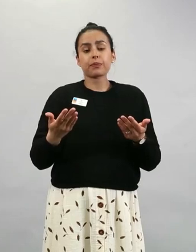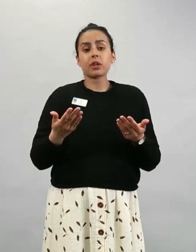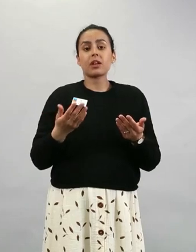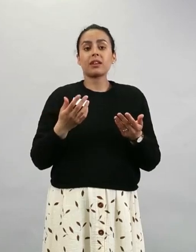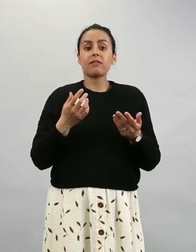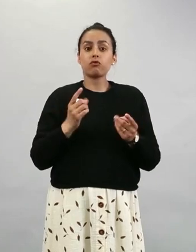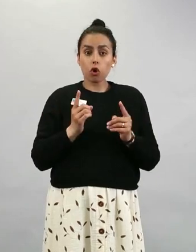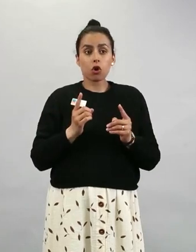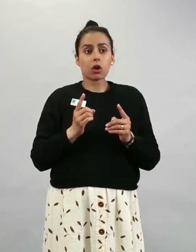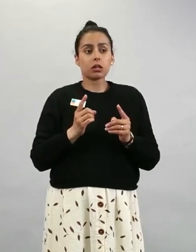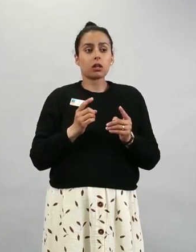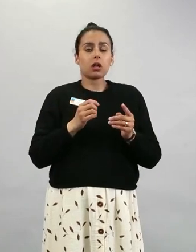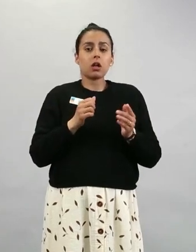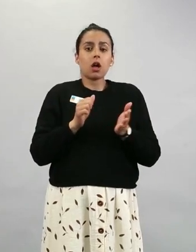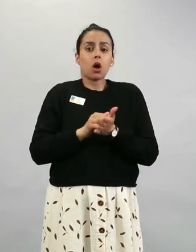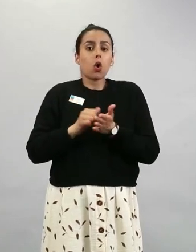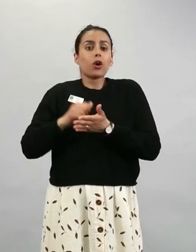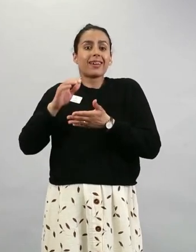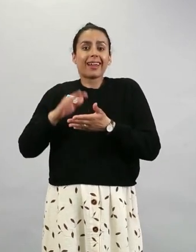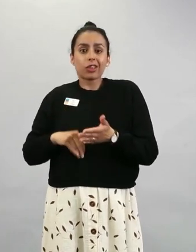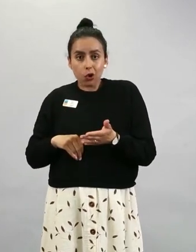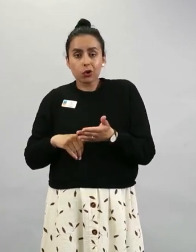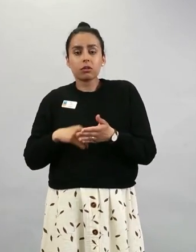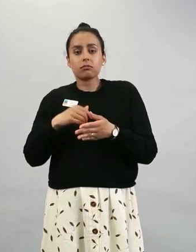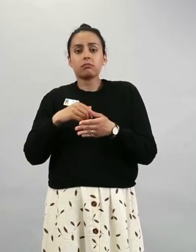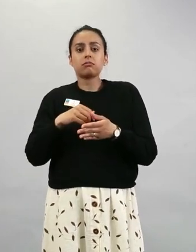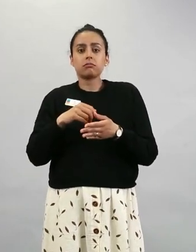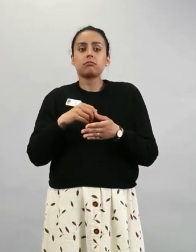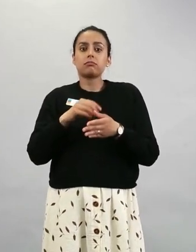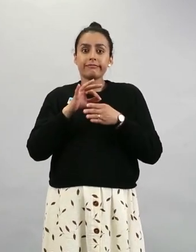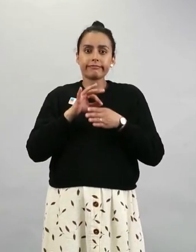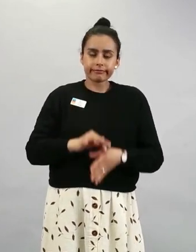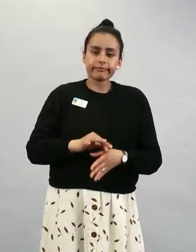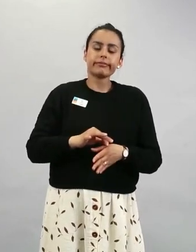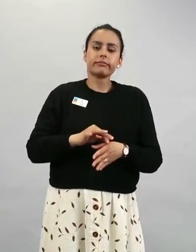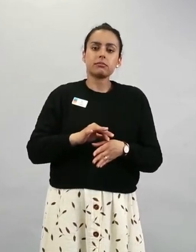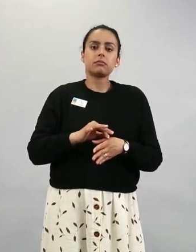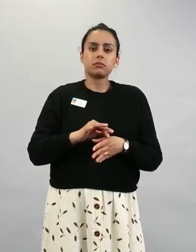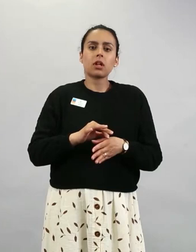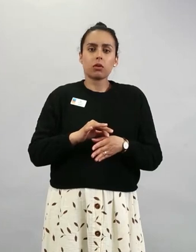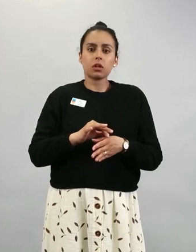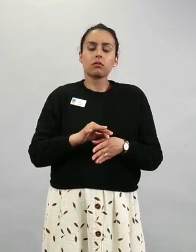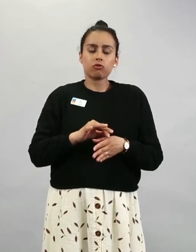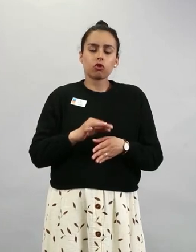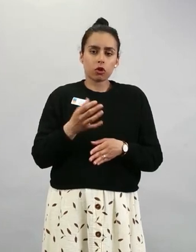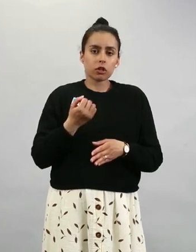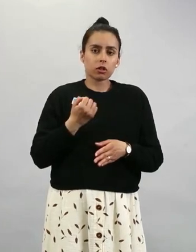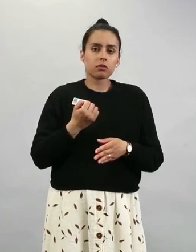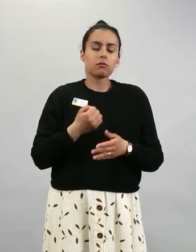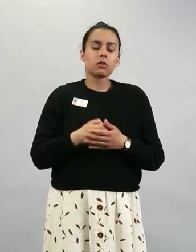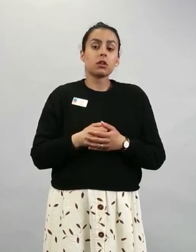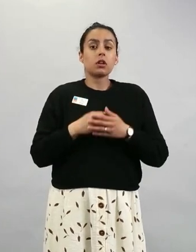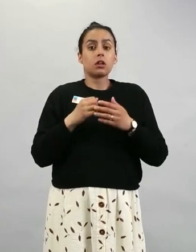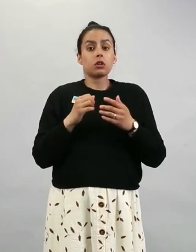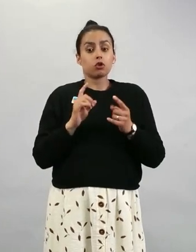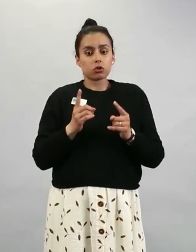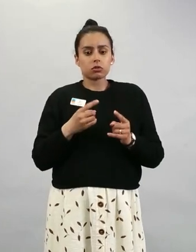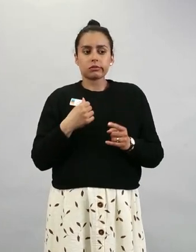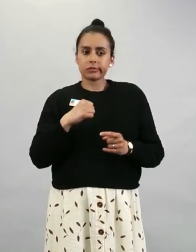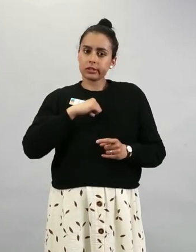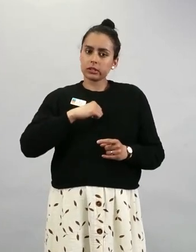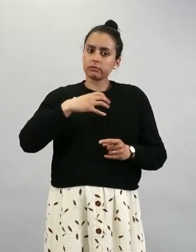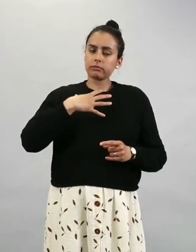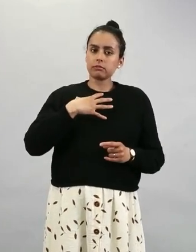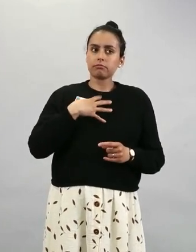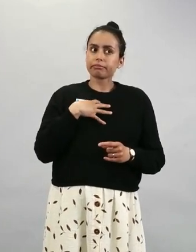täysin oireettomaksi tai oireelliseksikin virusinfektion saajaksi. Ja silloin, jos on syytä olettaa, että